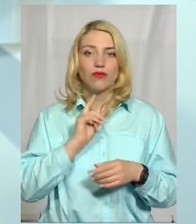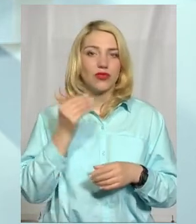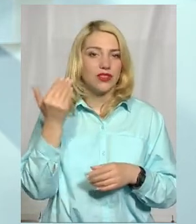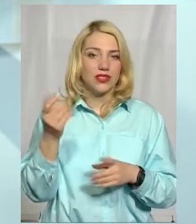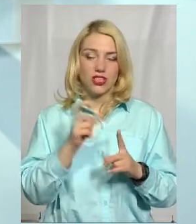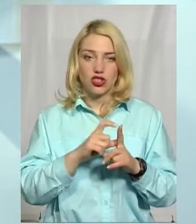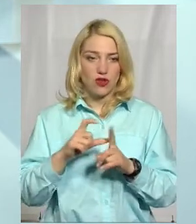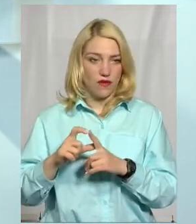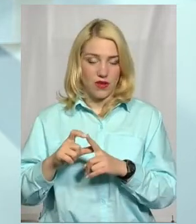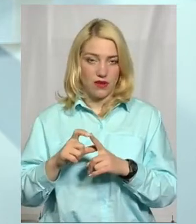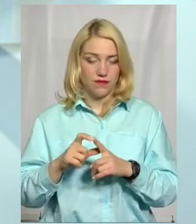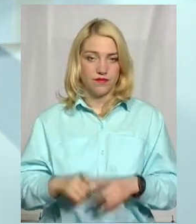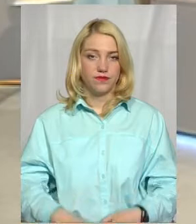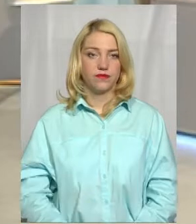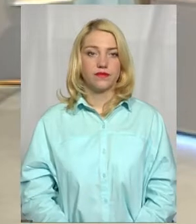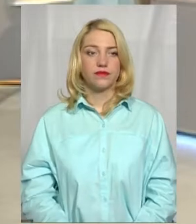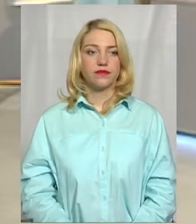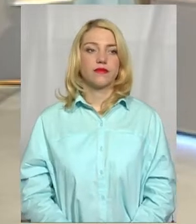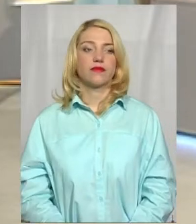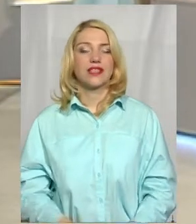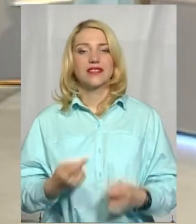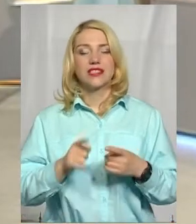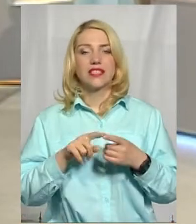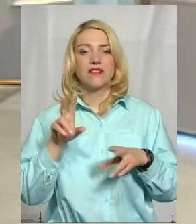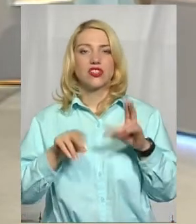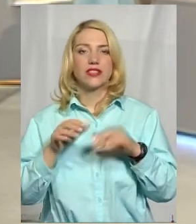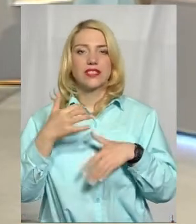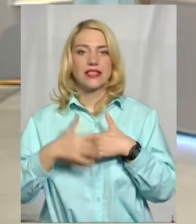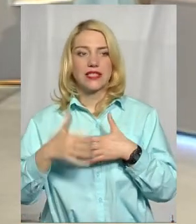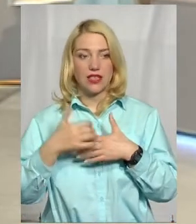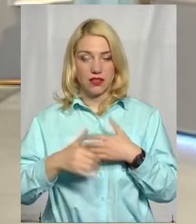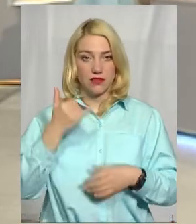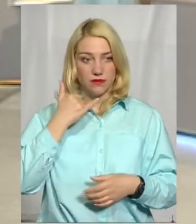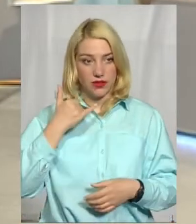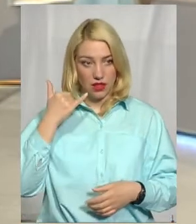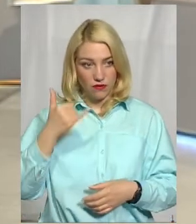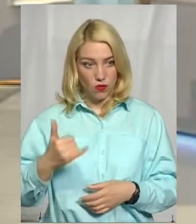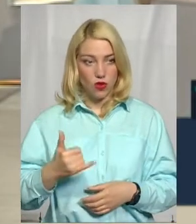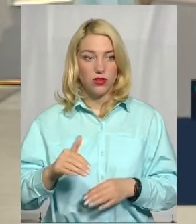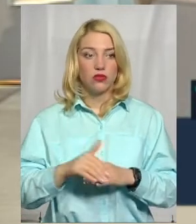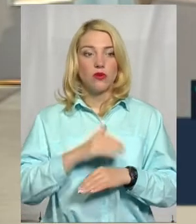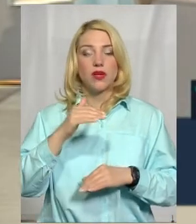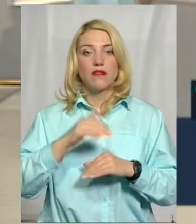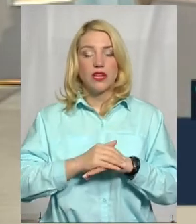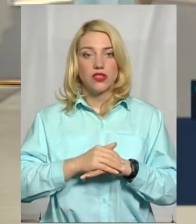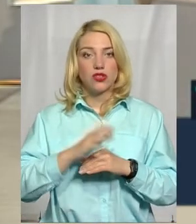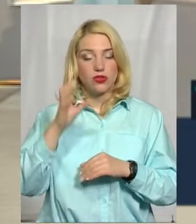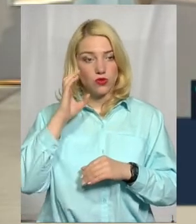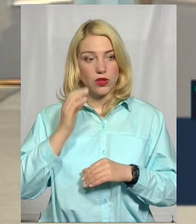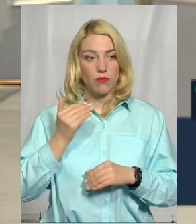я не можу це ні підтвердити, ні спросту. Це в середньому гривні. Маємо телефонний дзвінок. Добрий вечір, слухаємо вас.